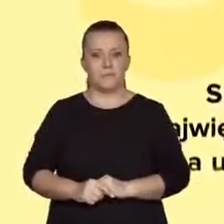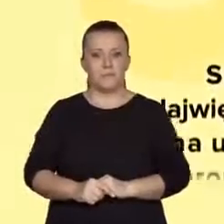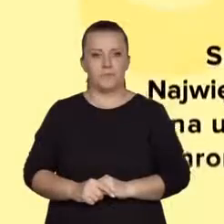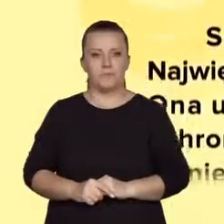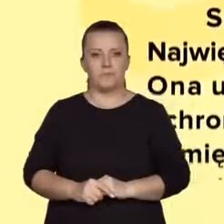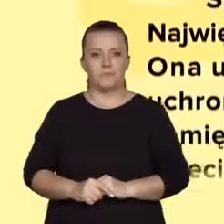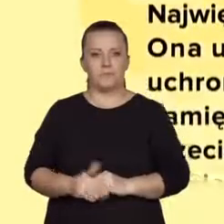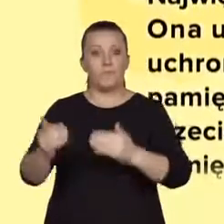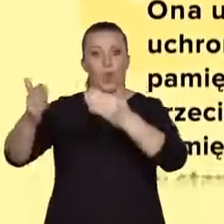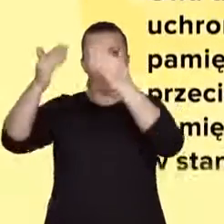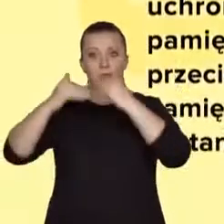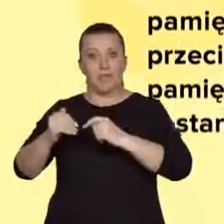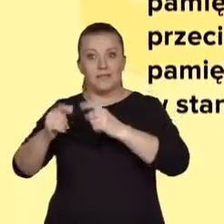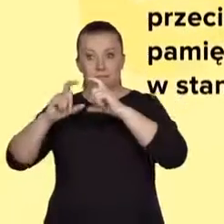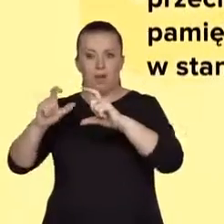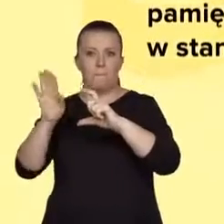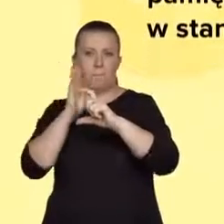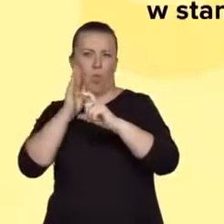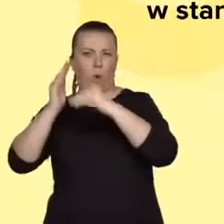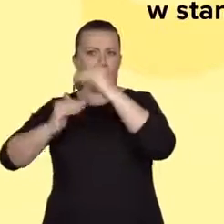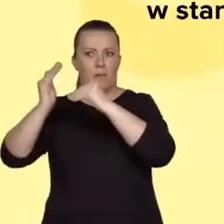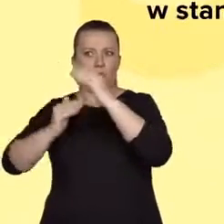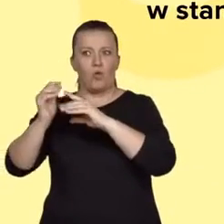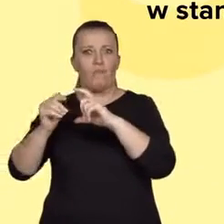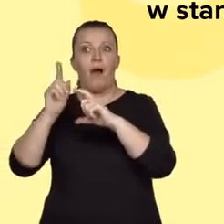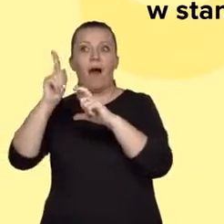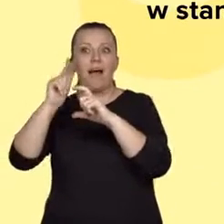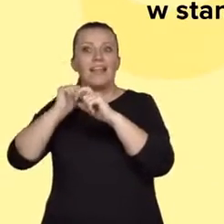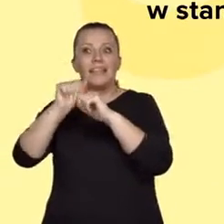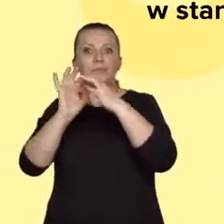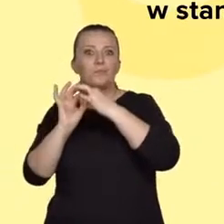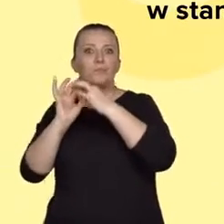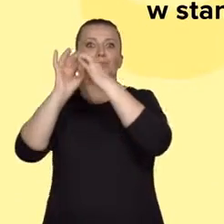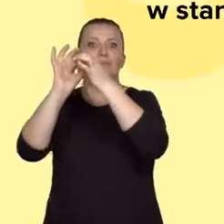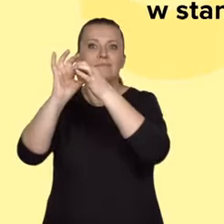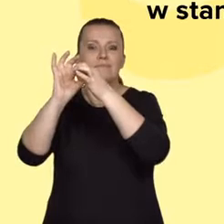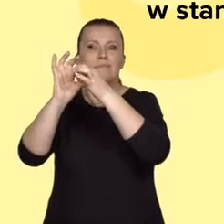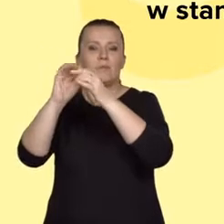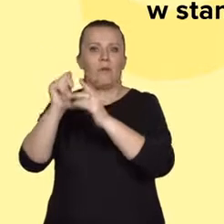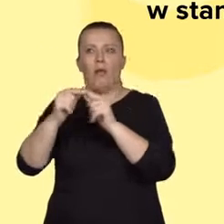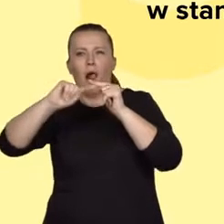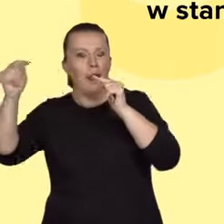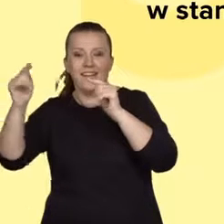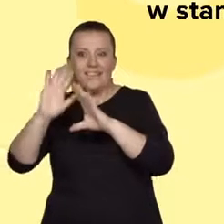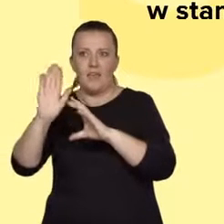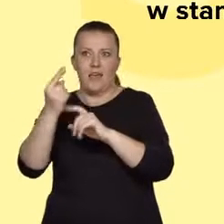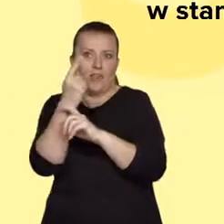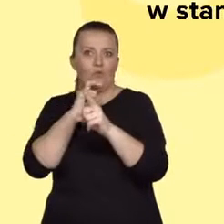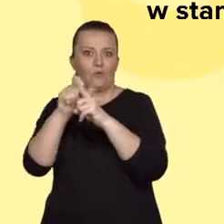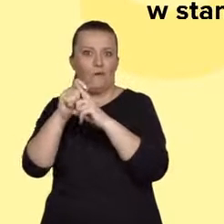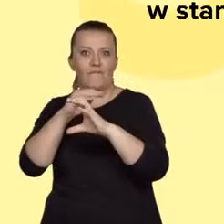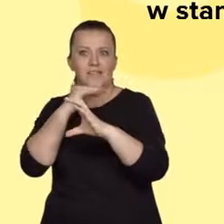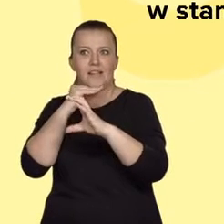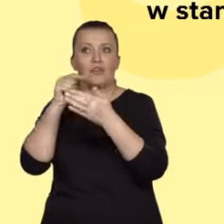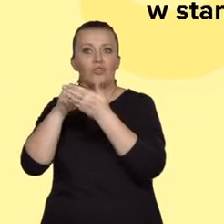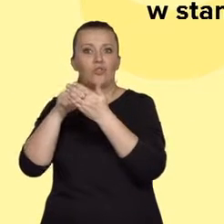Następny akapit zbudowany jest podobnie, przy czym pojawia się nawiązanie do wcześniejszego wywodu. Niezbyt rozbudowane, to tylko jedno słowo, ale